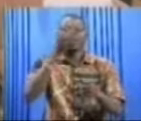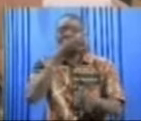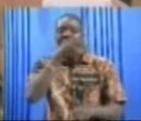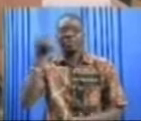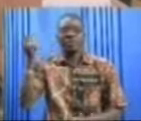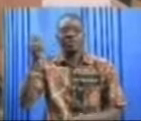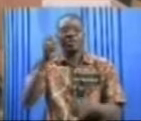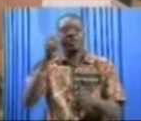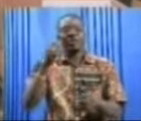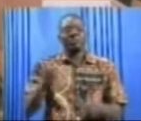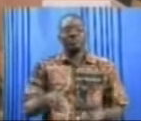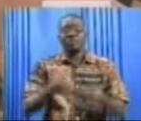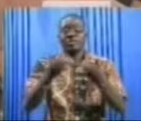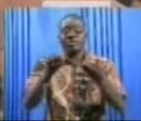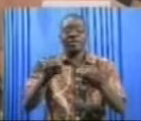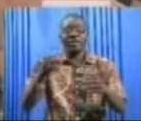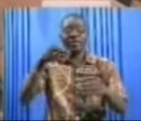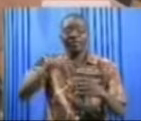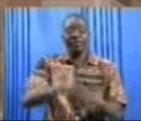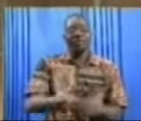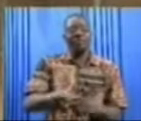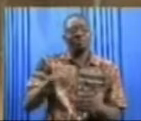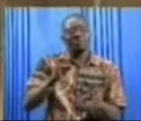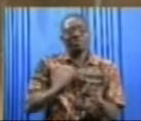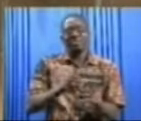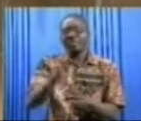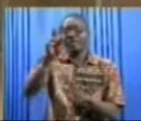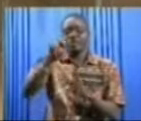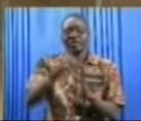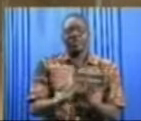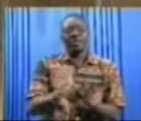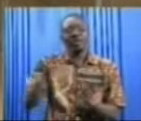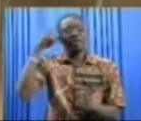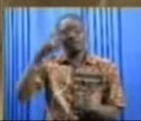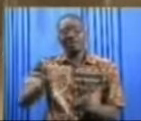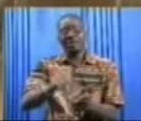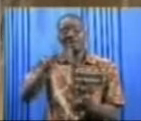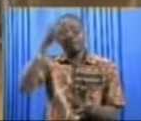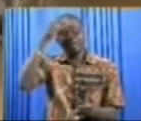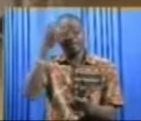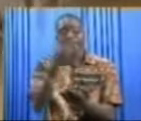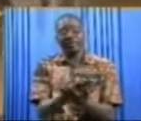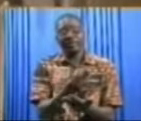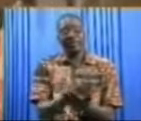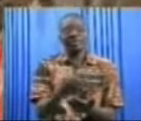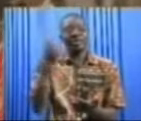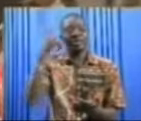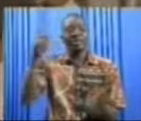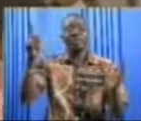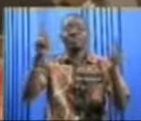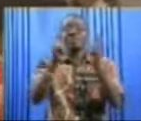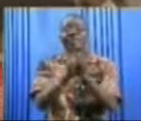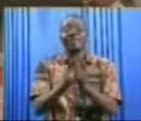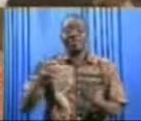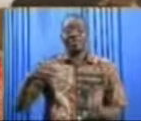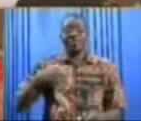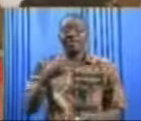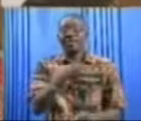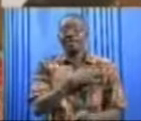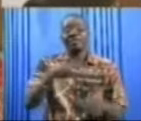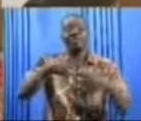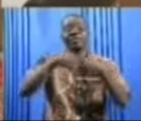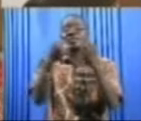Le fonds d'appui à la formation professionnelle et à l'apprentissage finance la présente rencontre à laquelle les membres des sections